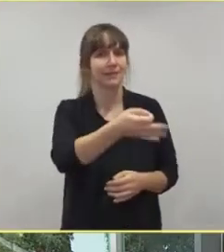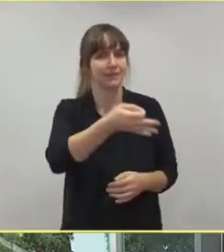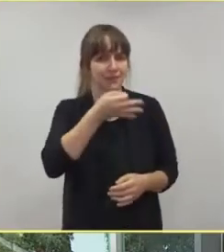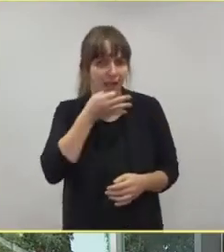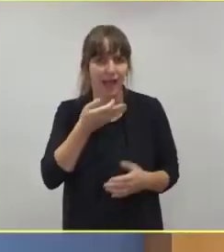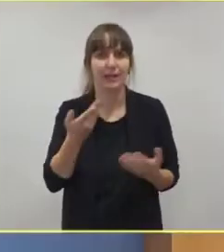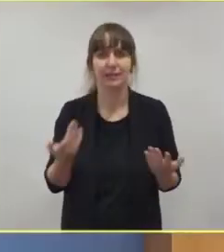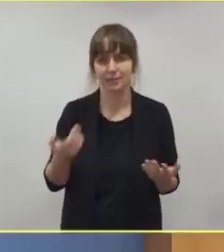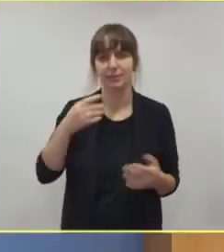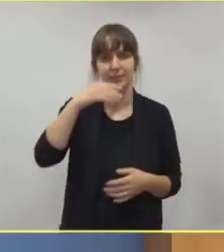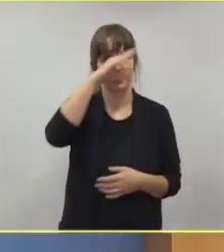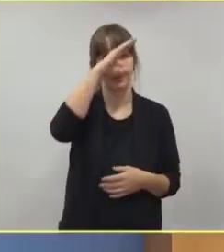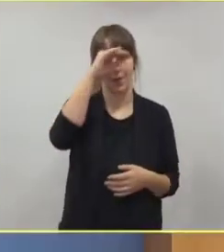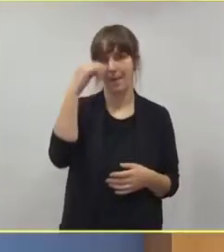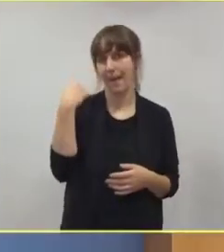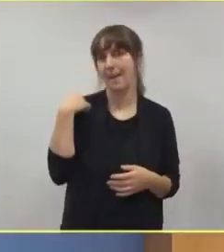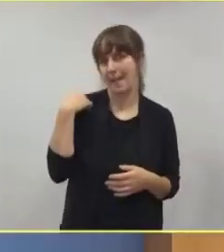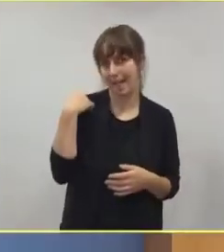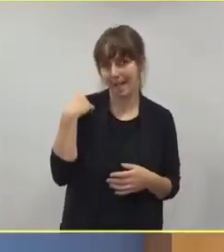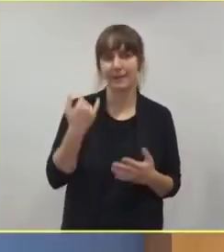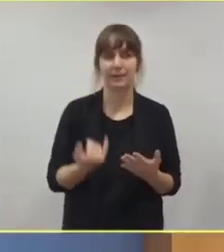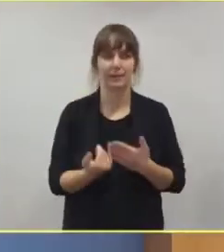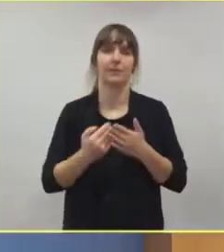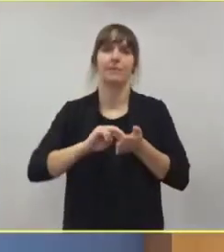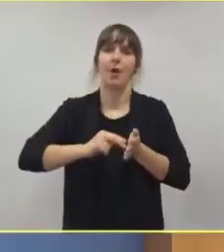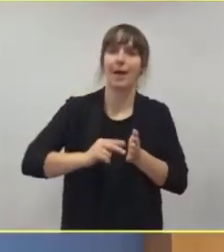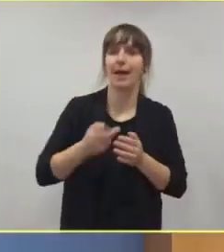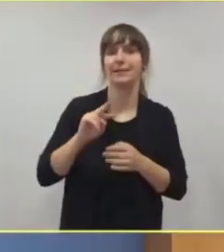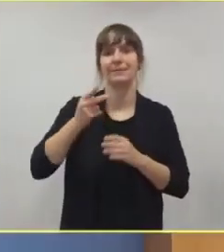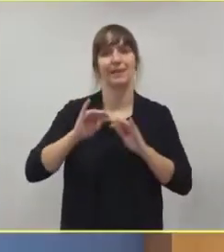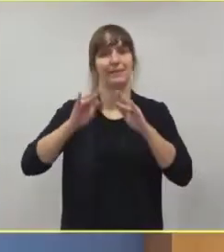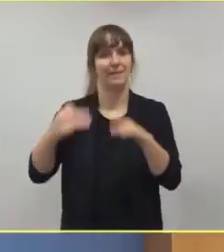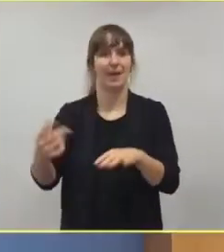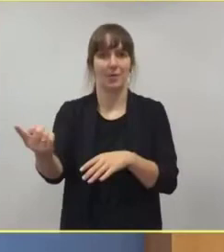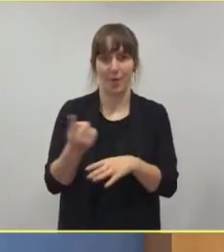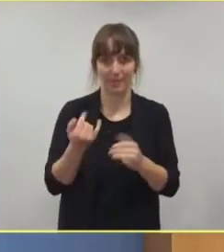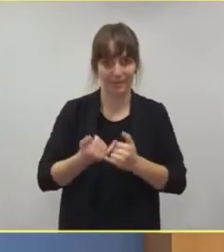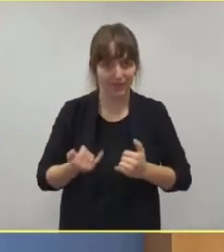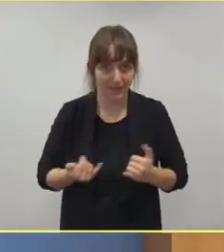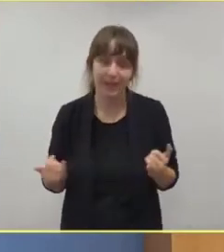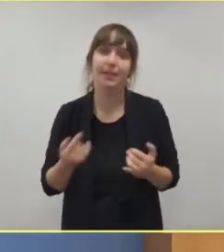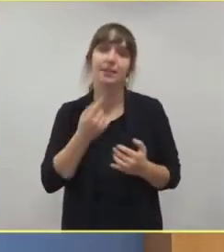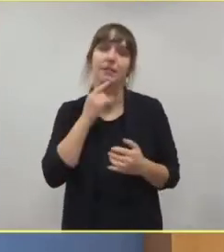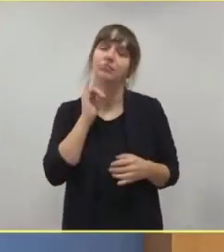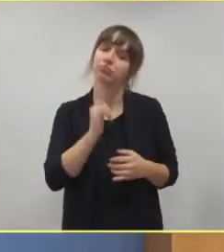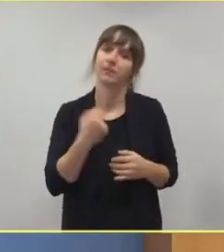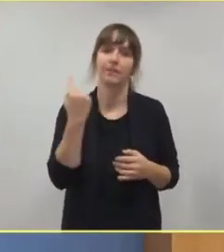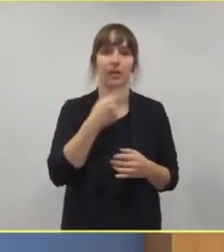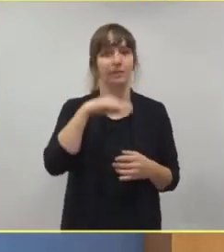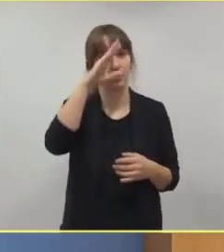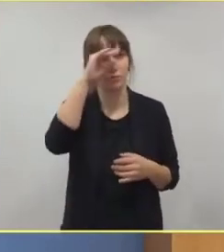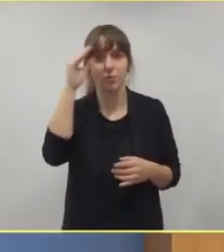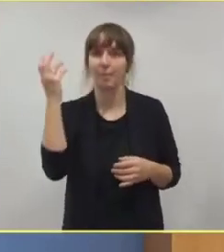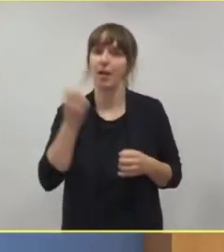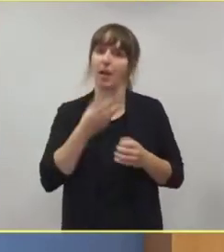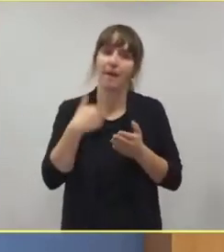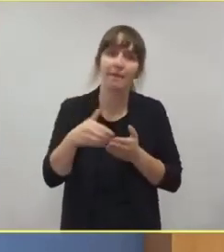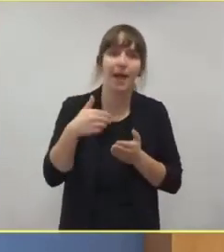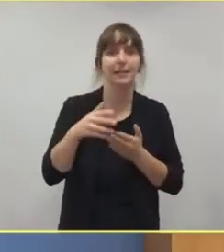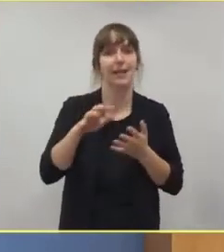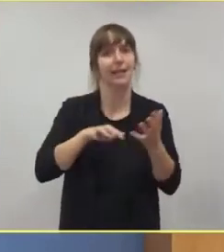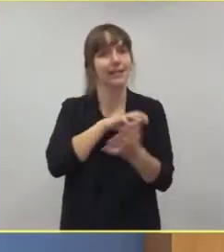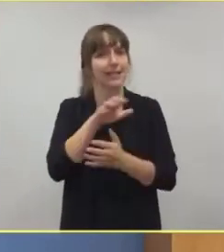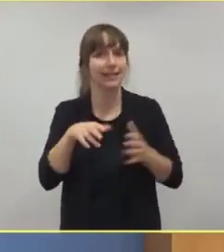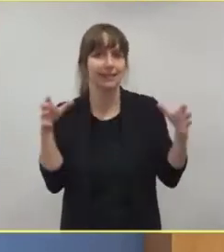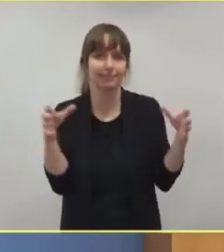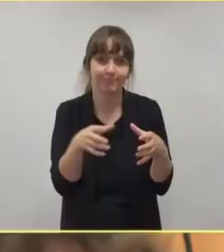auf die zweite Welle vorbereitet haben. Ich kann Ihnen versichern, dass wir auch über den Sommer Krisenstäbe unverändert kontinuierlich